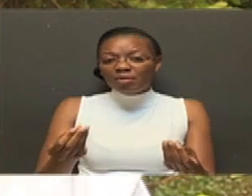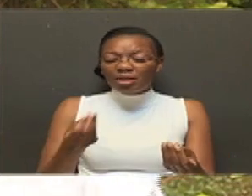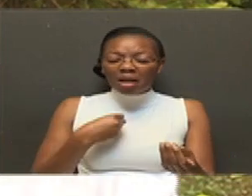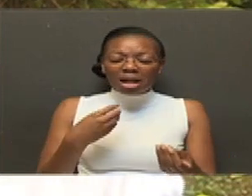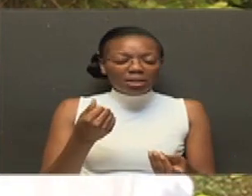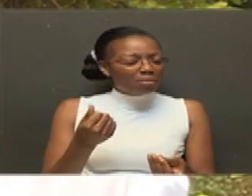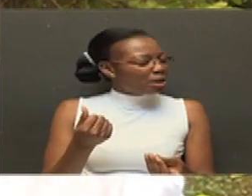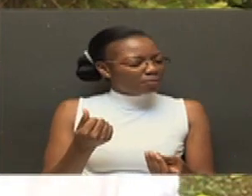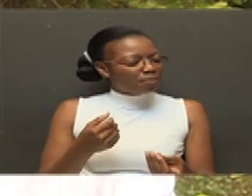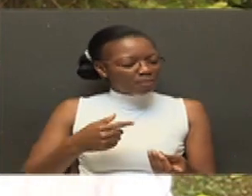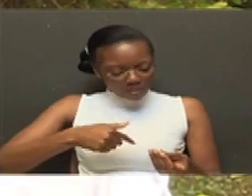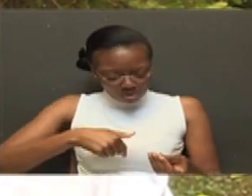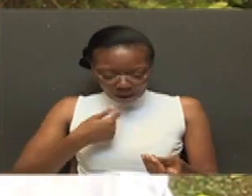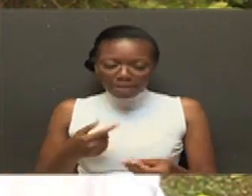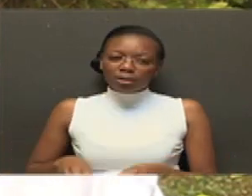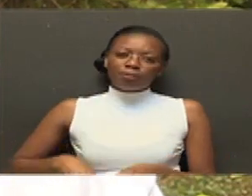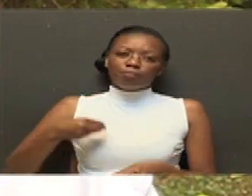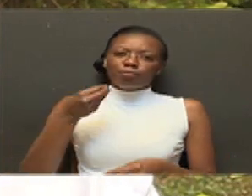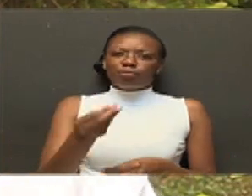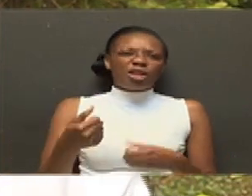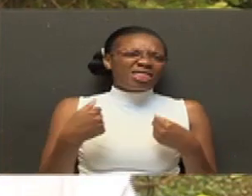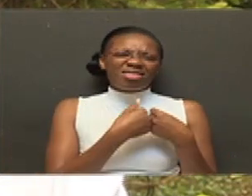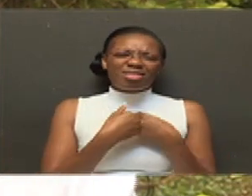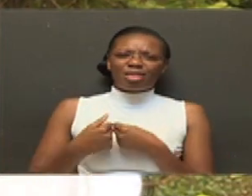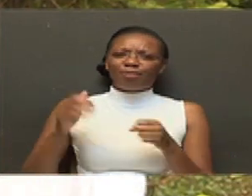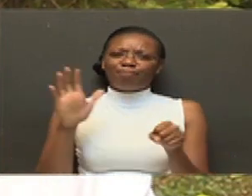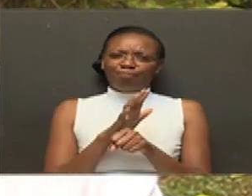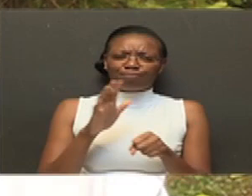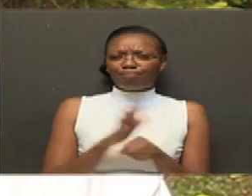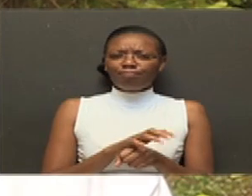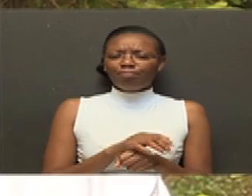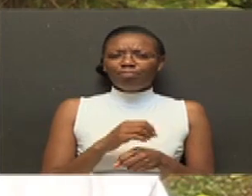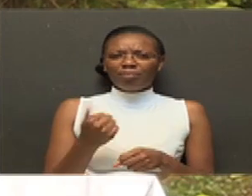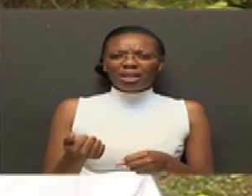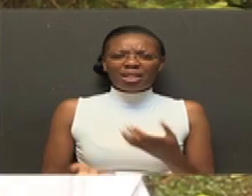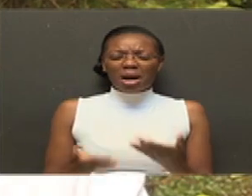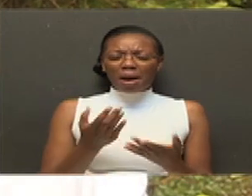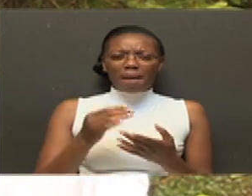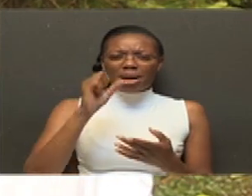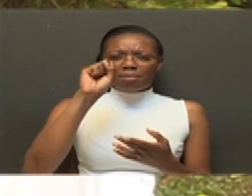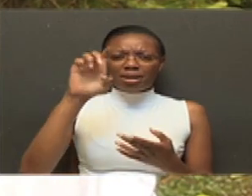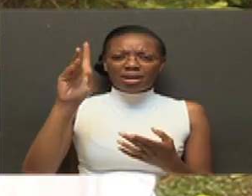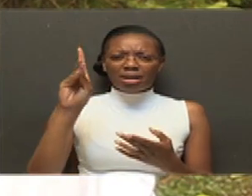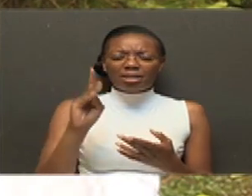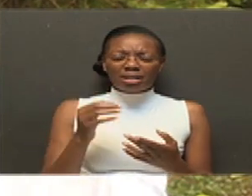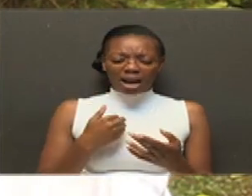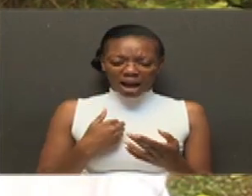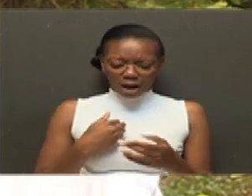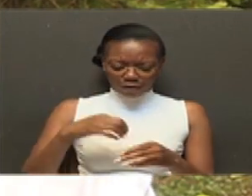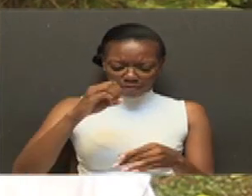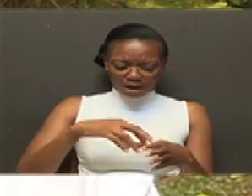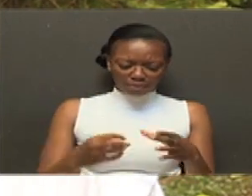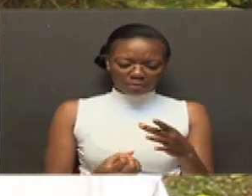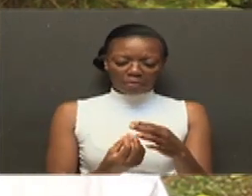Botani, na mibi tumeda na wanafuzi kwa pereka huko. So, shagabu moto ni mingi. Kuhigine unakuja hapa hiyo begu haimei. Na njiya rahisi